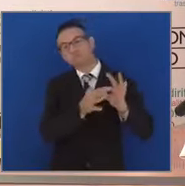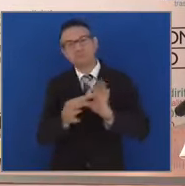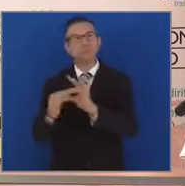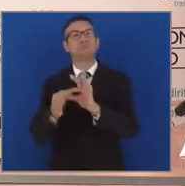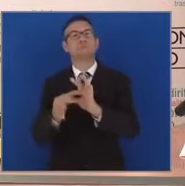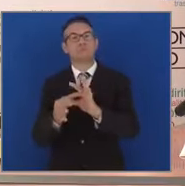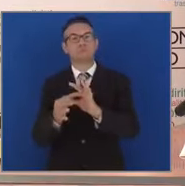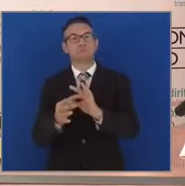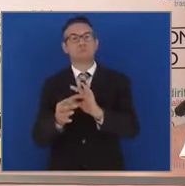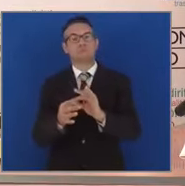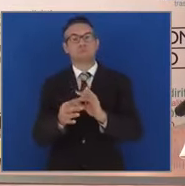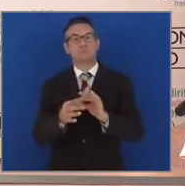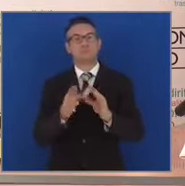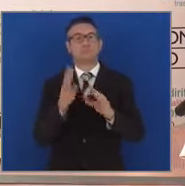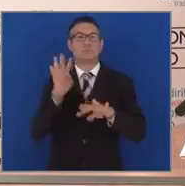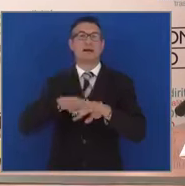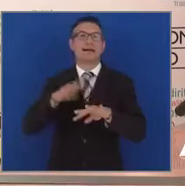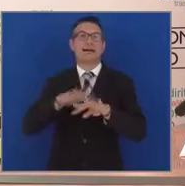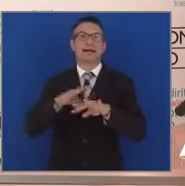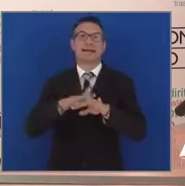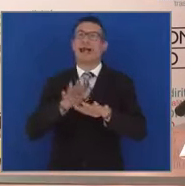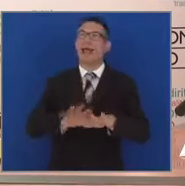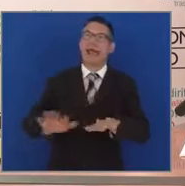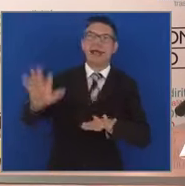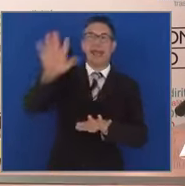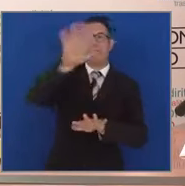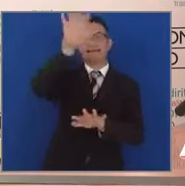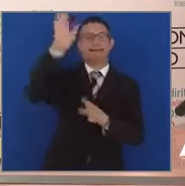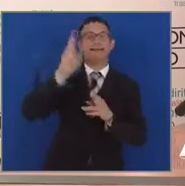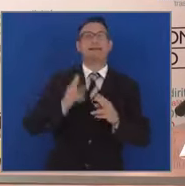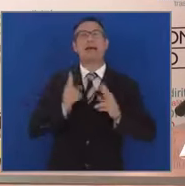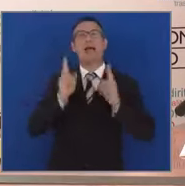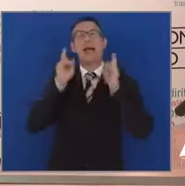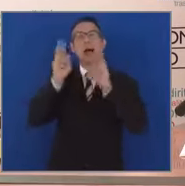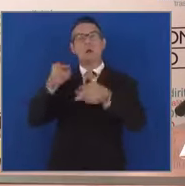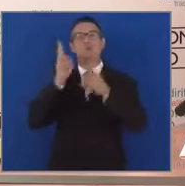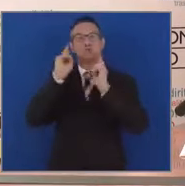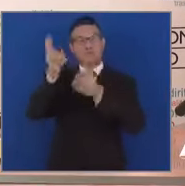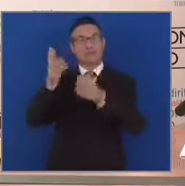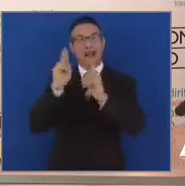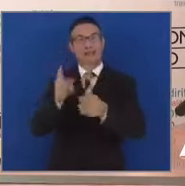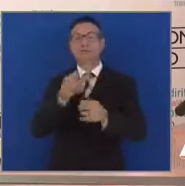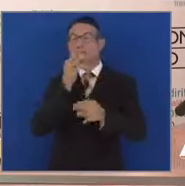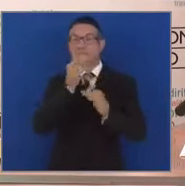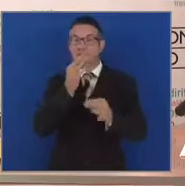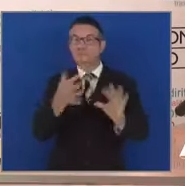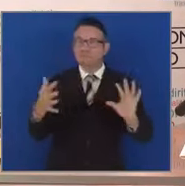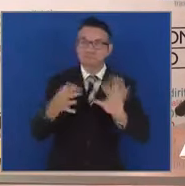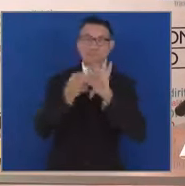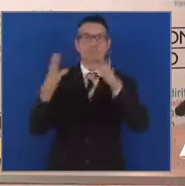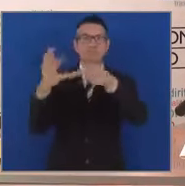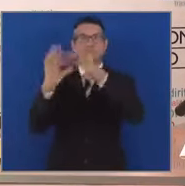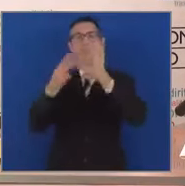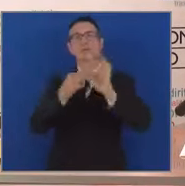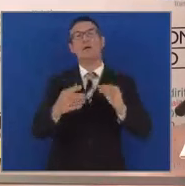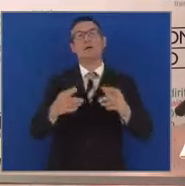con la rete autostradale e quindi si costruisce un circolo virtuoso intorno alla capitale che rende